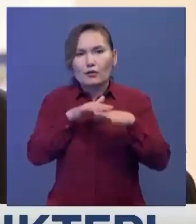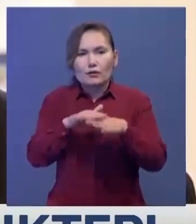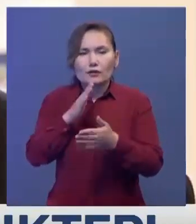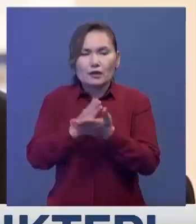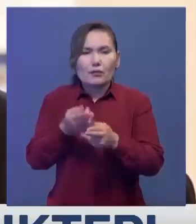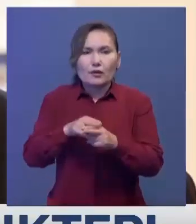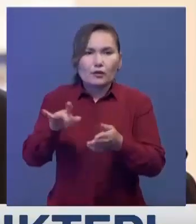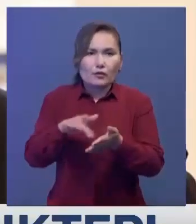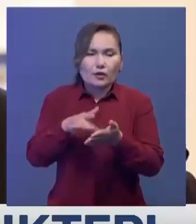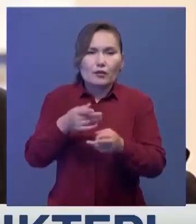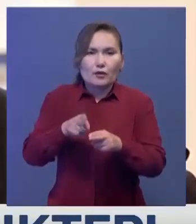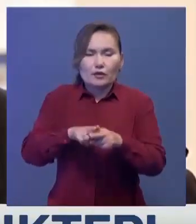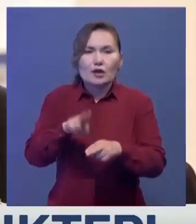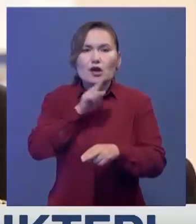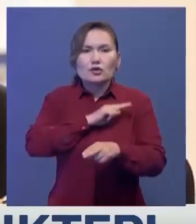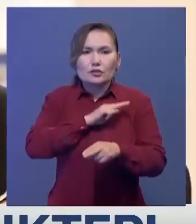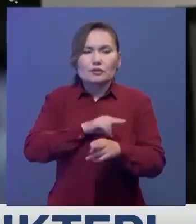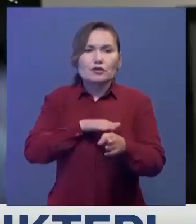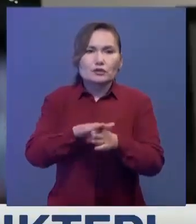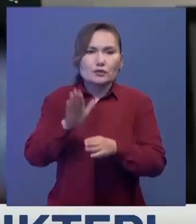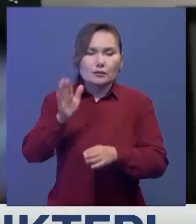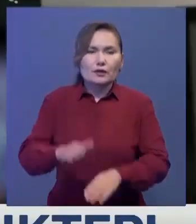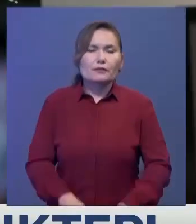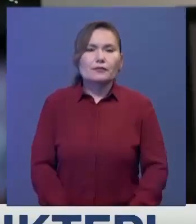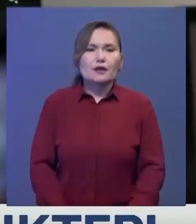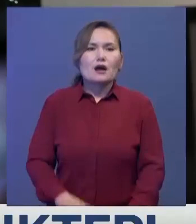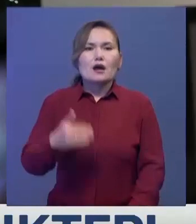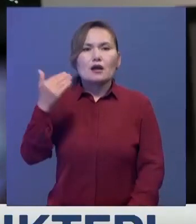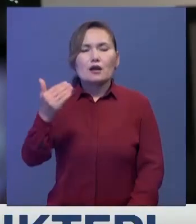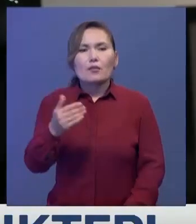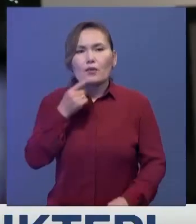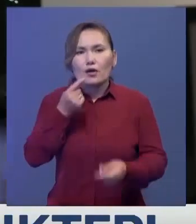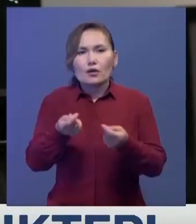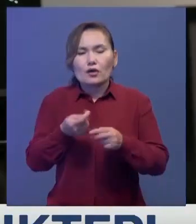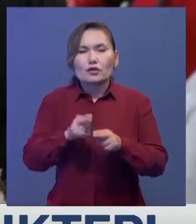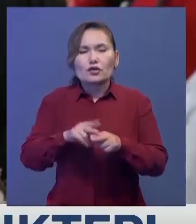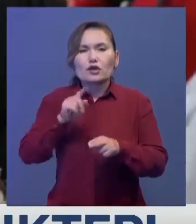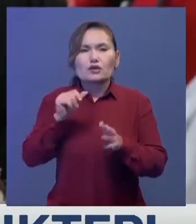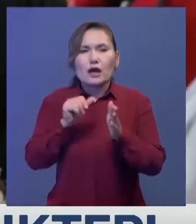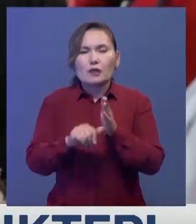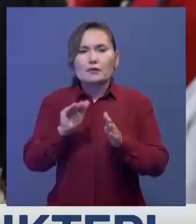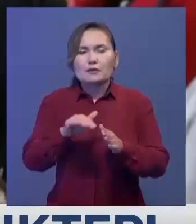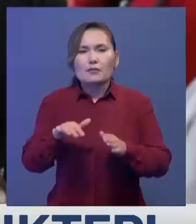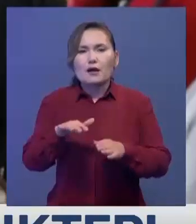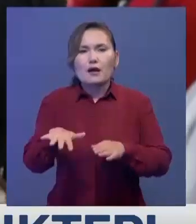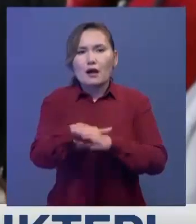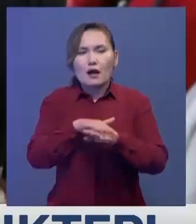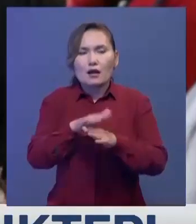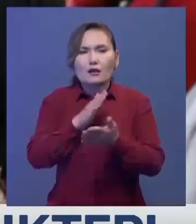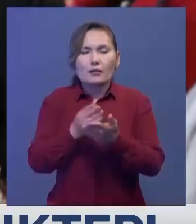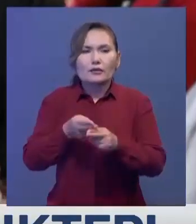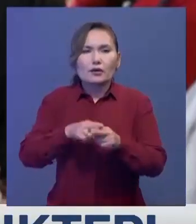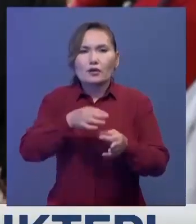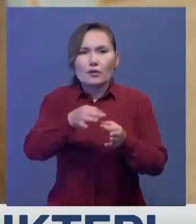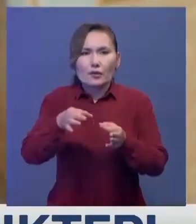Солардың есебінен осы жұмыстарды жүргіземіз. Джерард Харгрифс 160 мүнгі жуық қалқы бар Лондонға ғарасты Кенсингтон